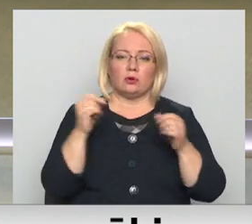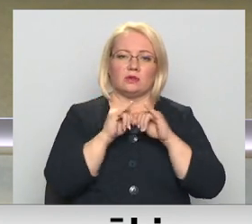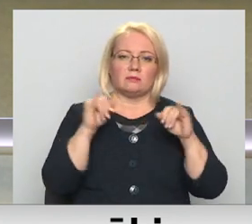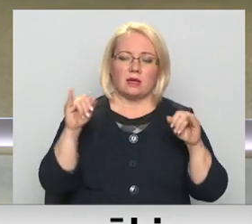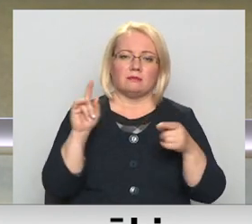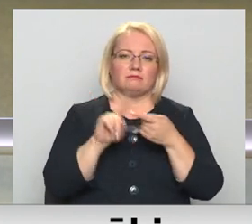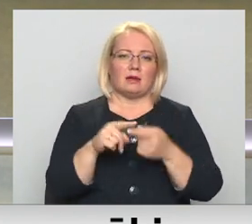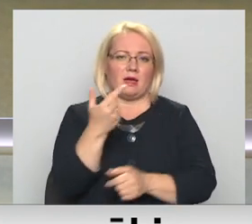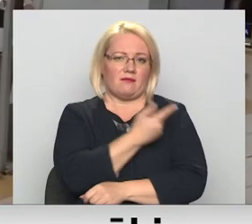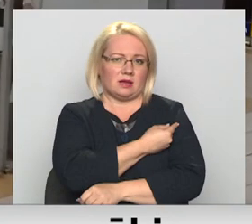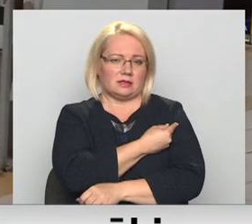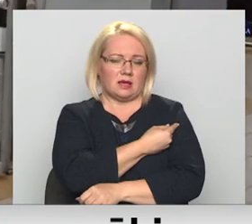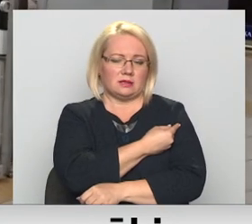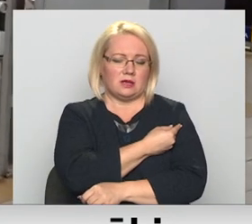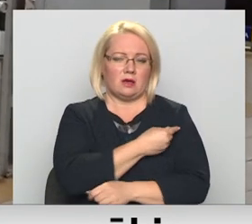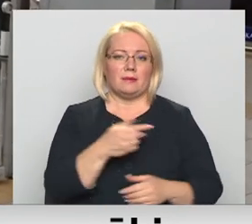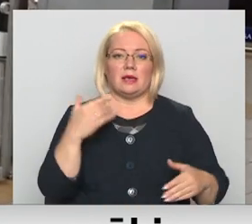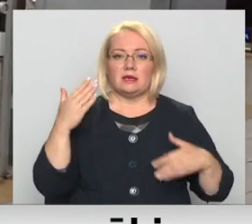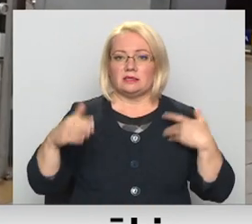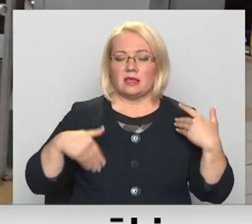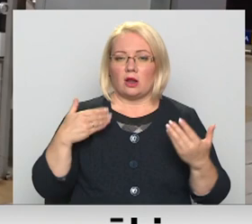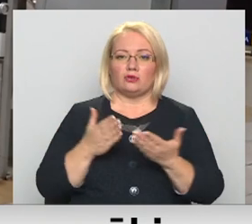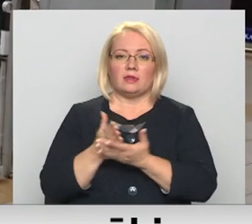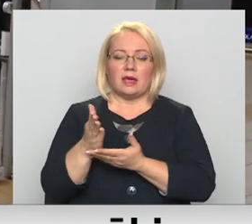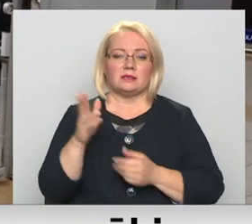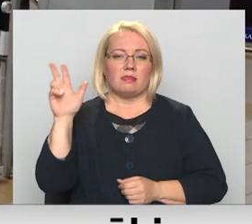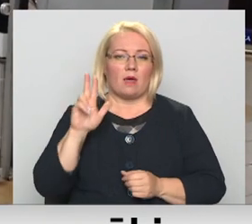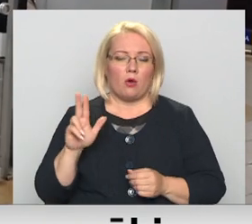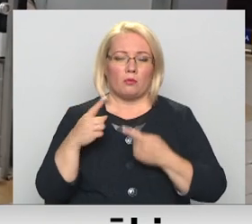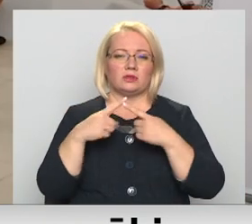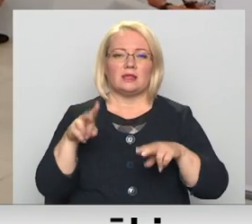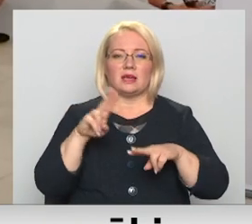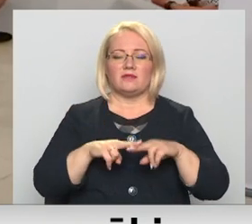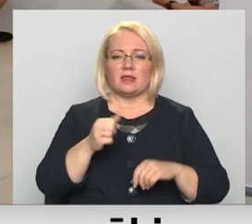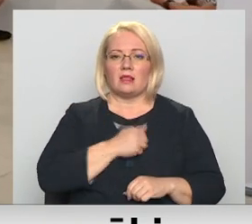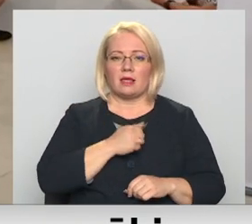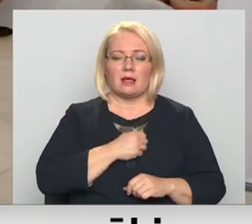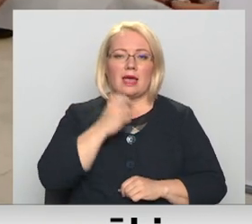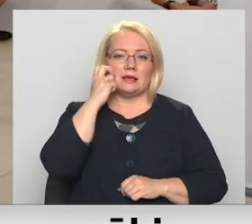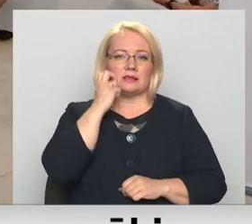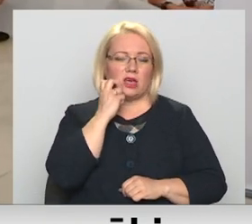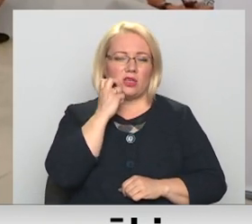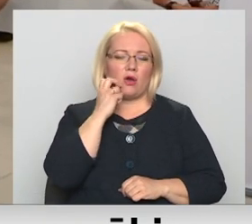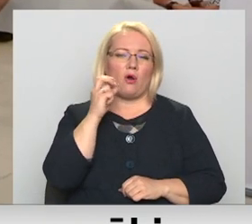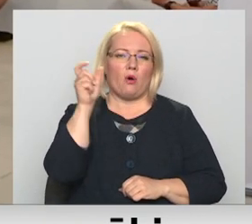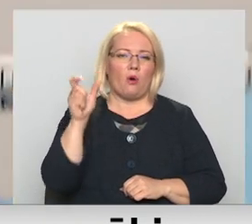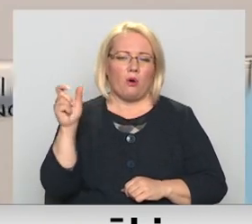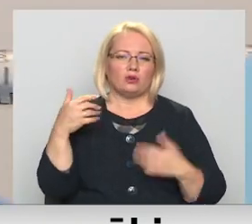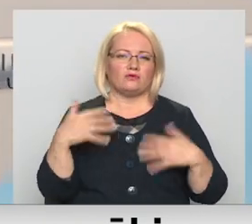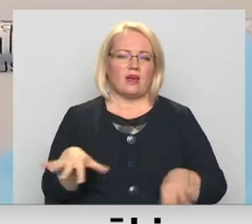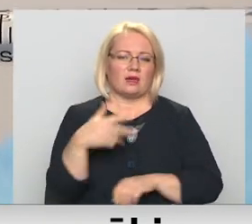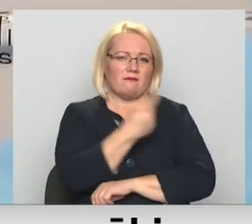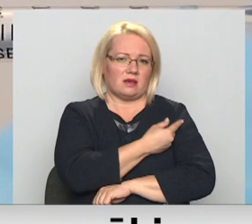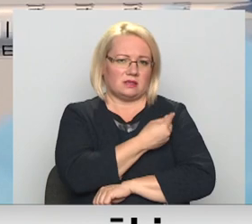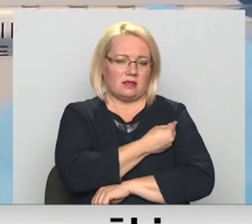ar vakcināciju. Satraucoši tendenci Daugavpilī un citviet Latgalē ir senjaurs zemā vakcinācijas aptverē, kas